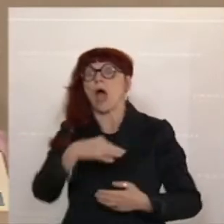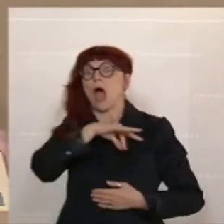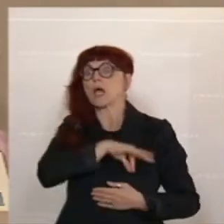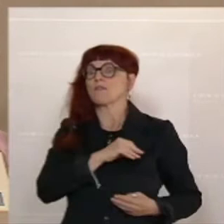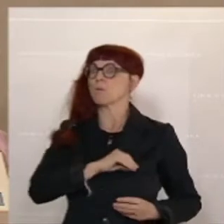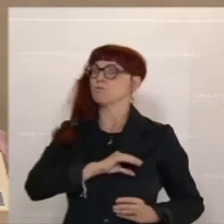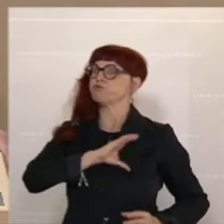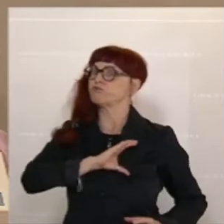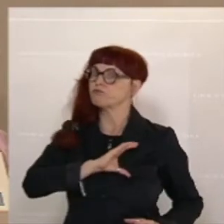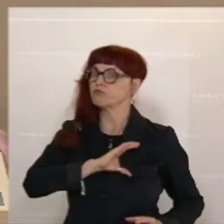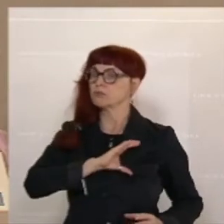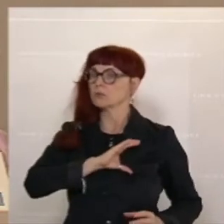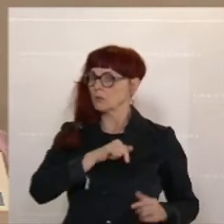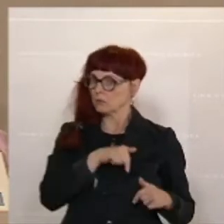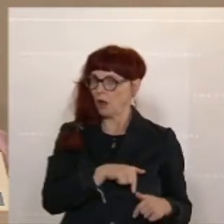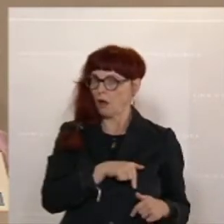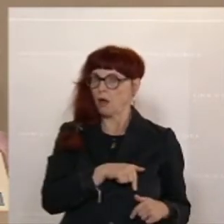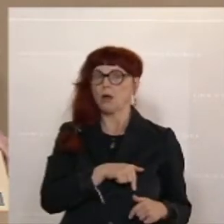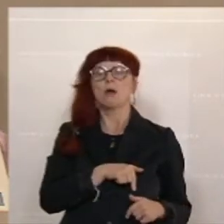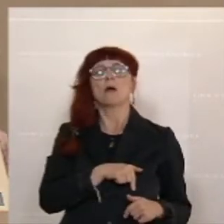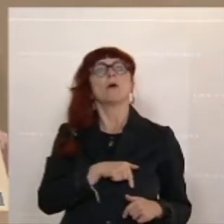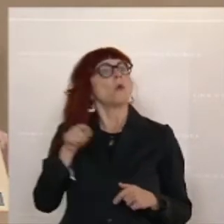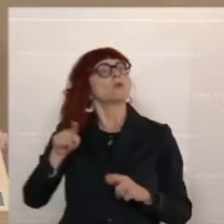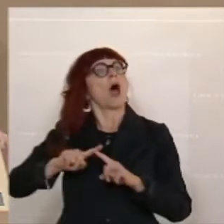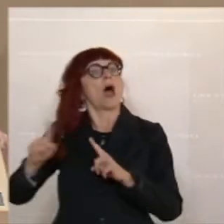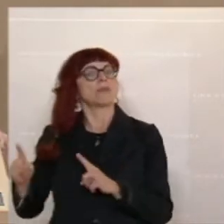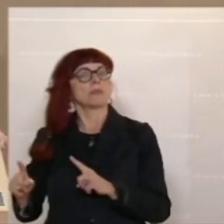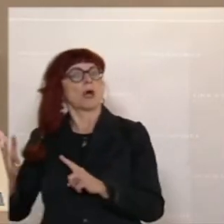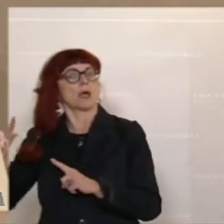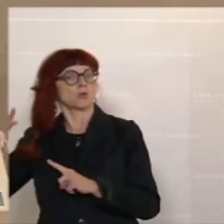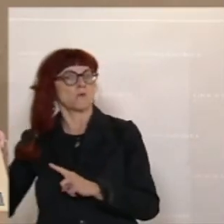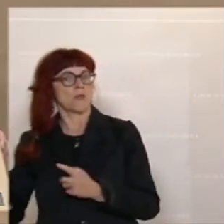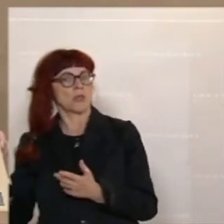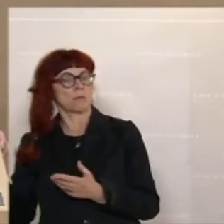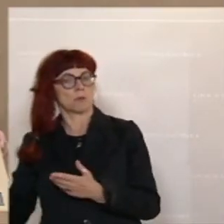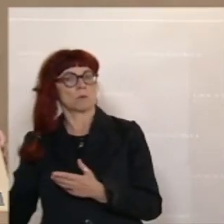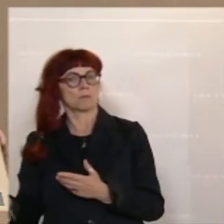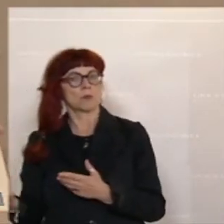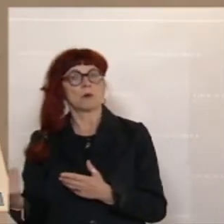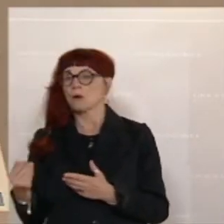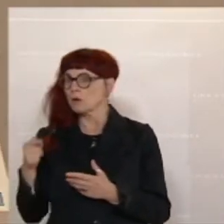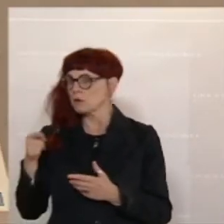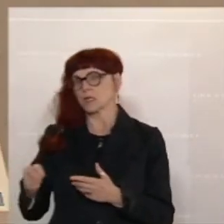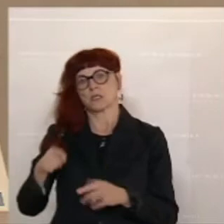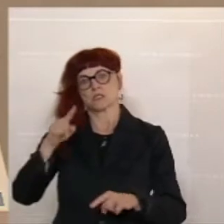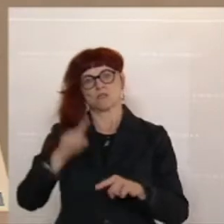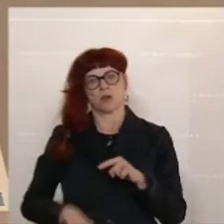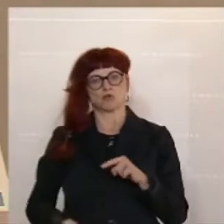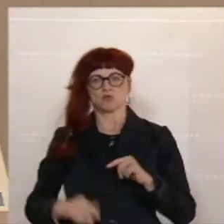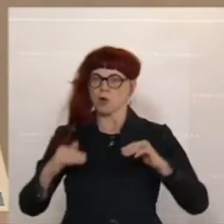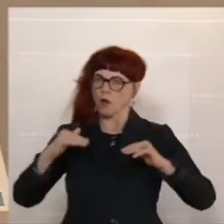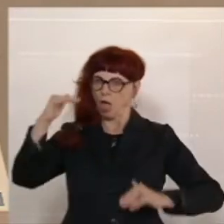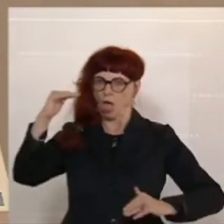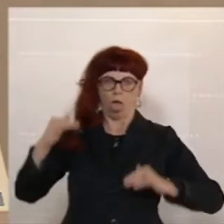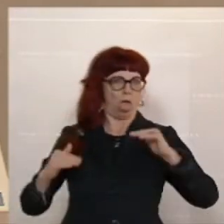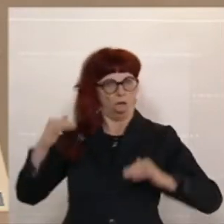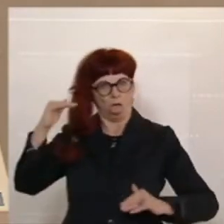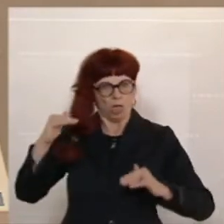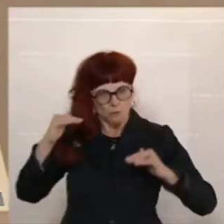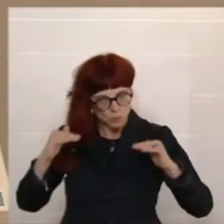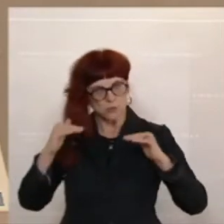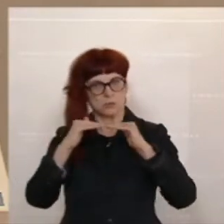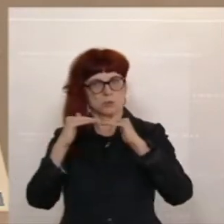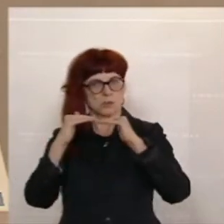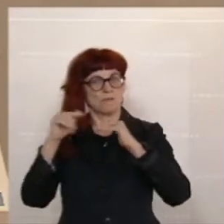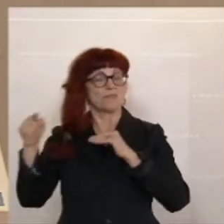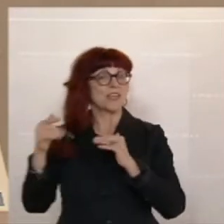Beides ist falsch und problematisch. Und spätestens jetzt sollte allen klar sein, dieses System funktioniert